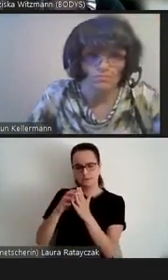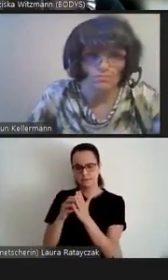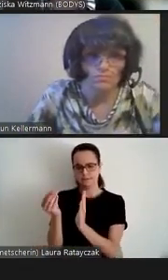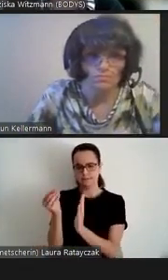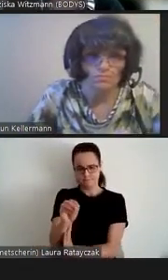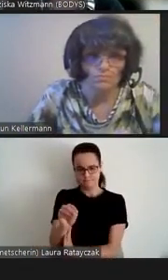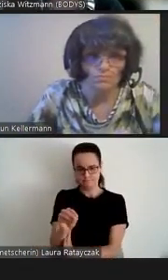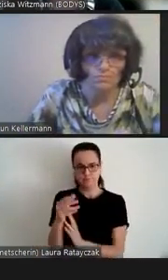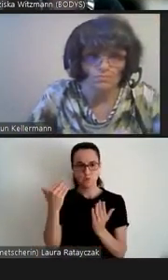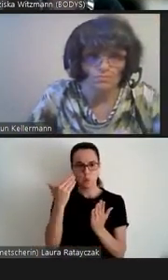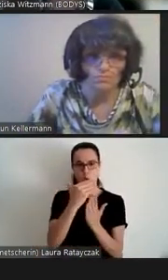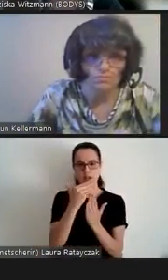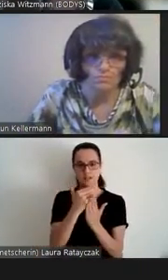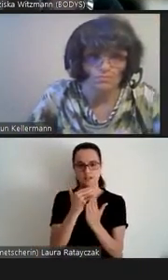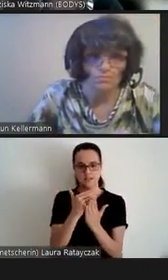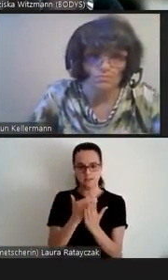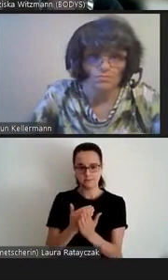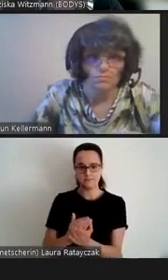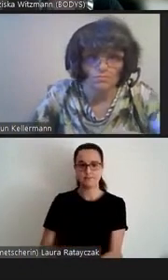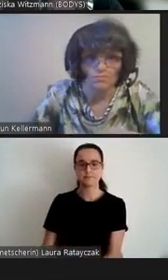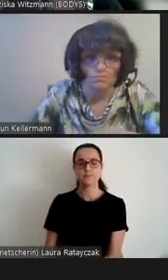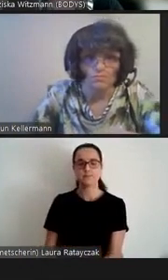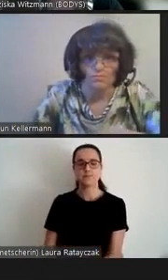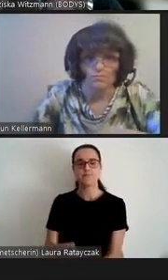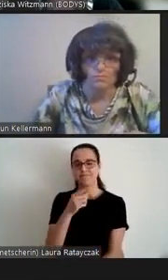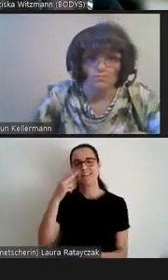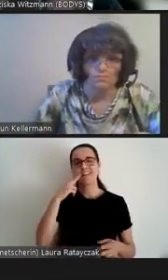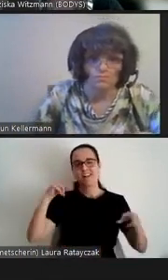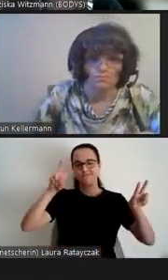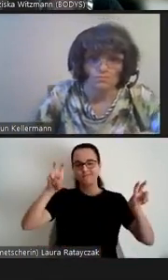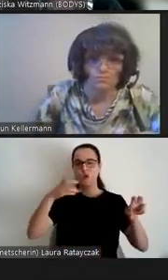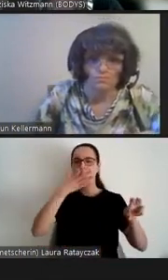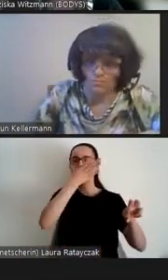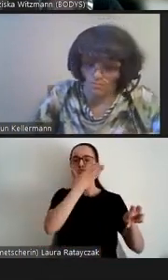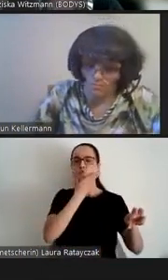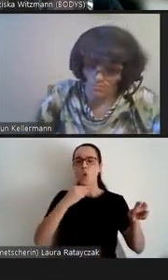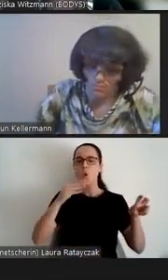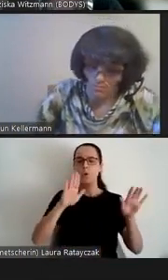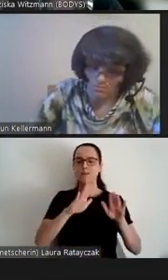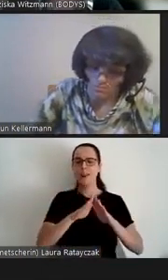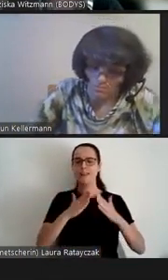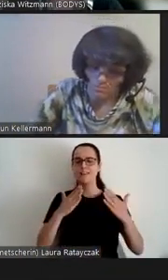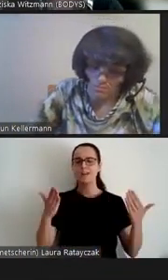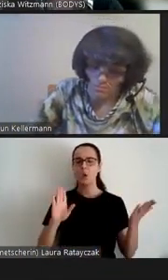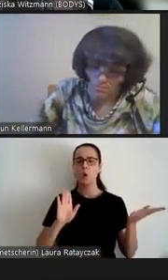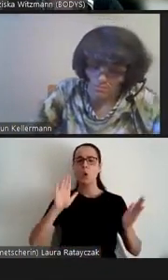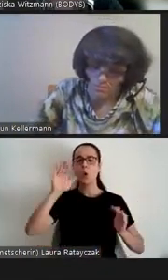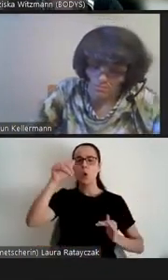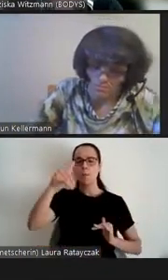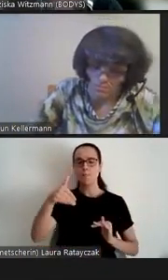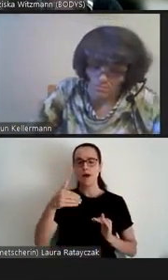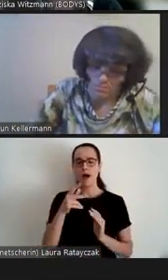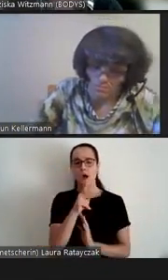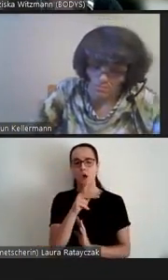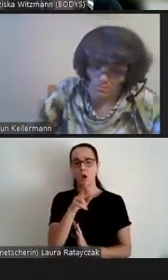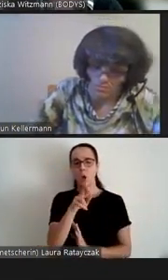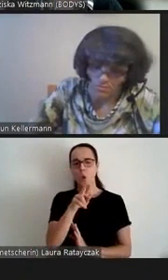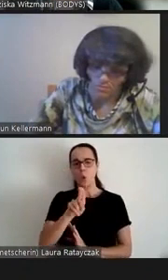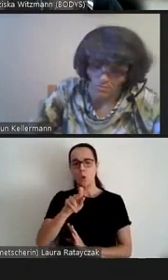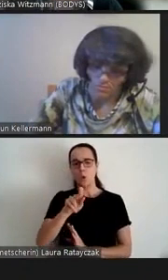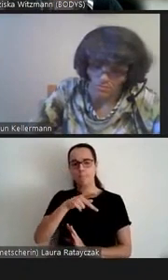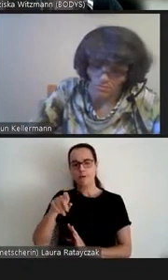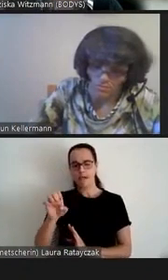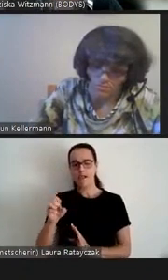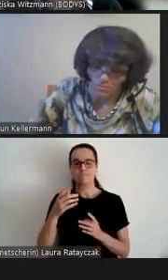Das ist diese Liste. Schöne Literatur über Gründel geordnet nach